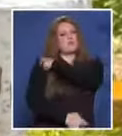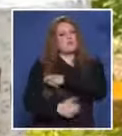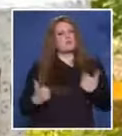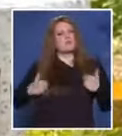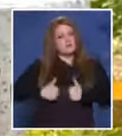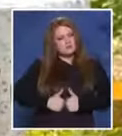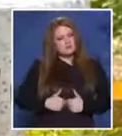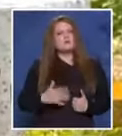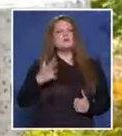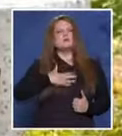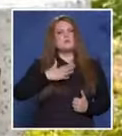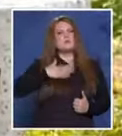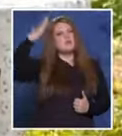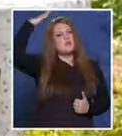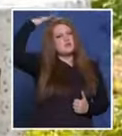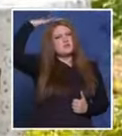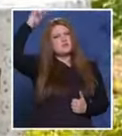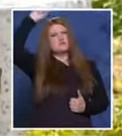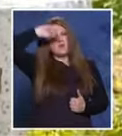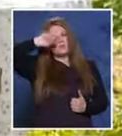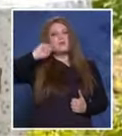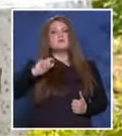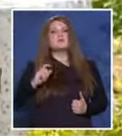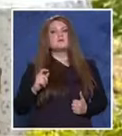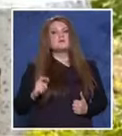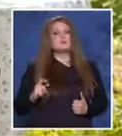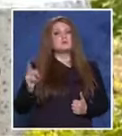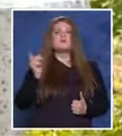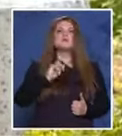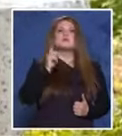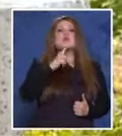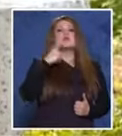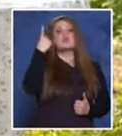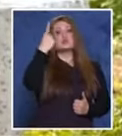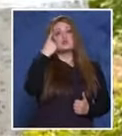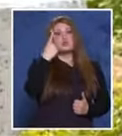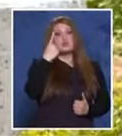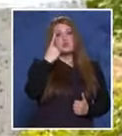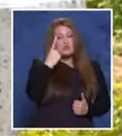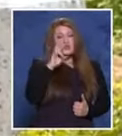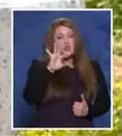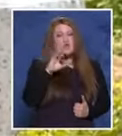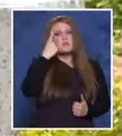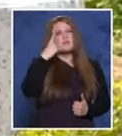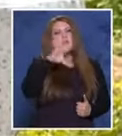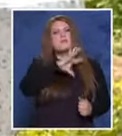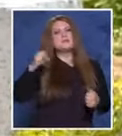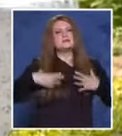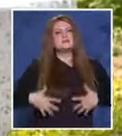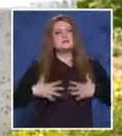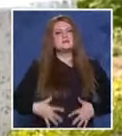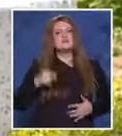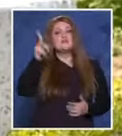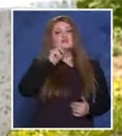Нали имат на главите там. И немога, но цвилния полицай с завързани очи, че го позная. Защо той две